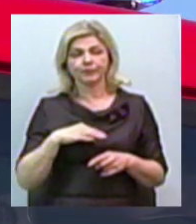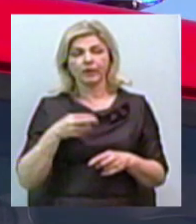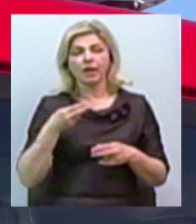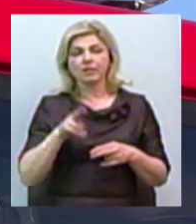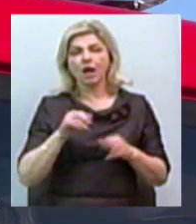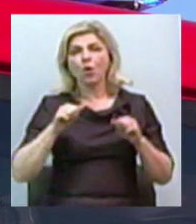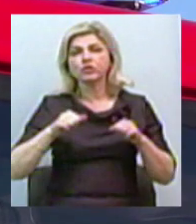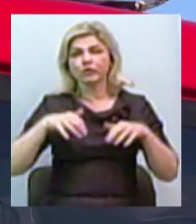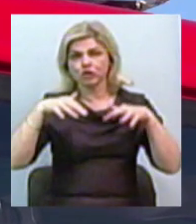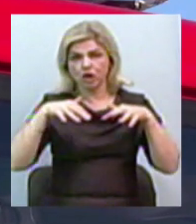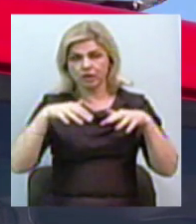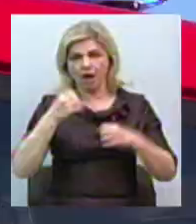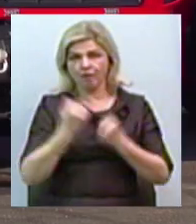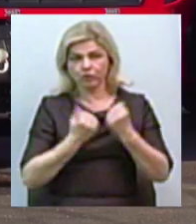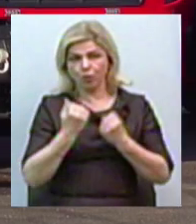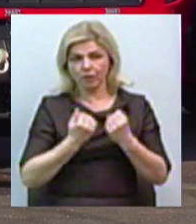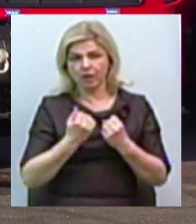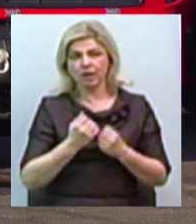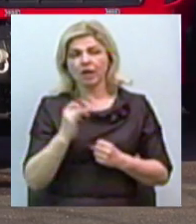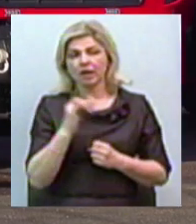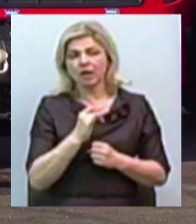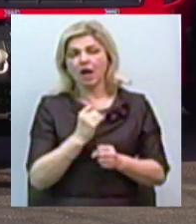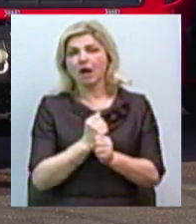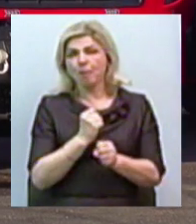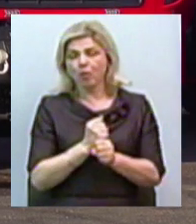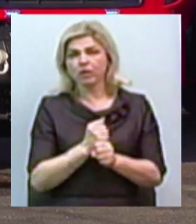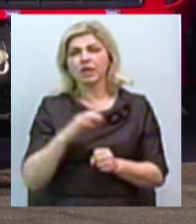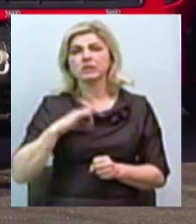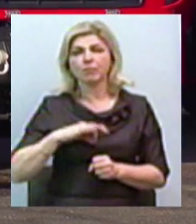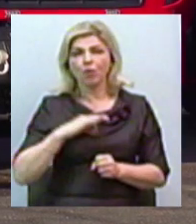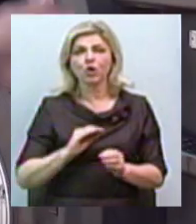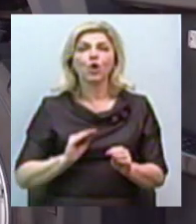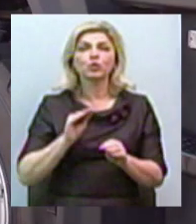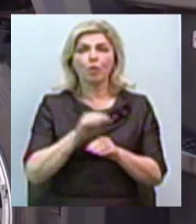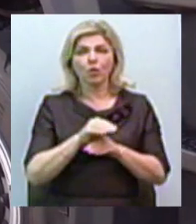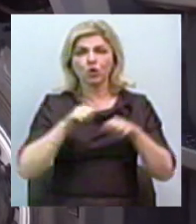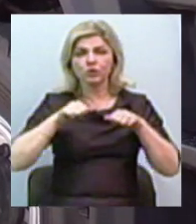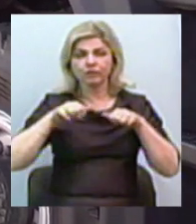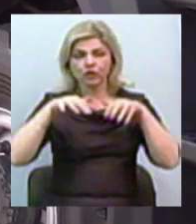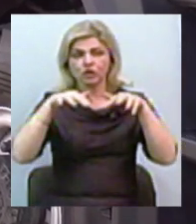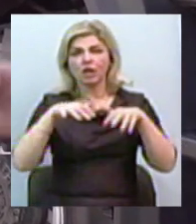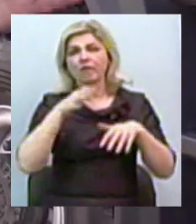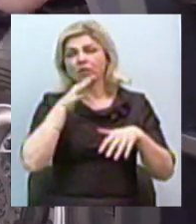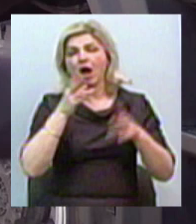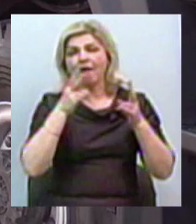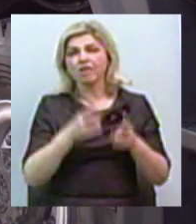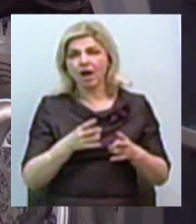автомобіля. В основних роботах використовується доповнительне освіщення при аваріях,